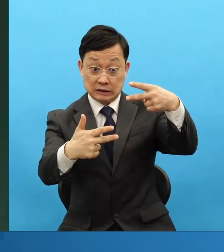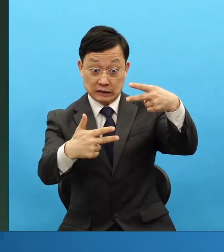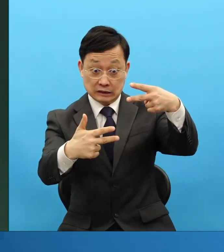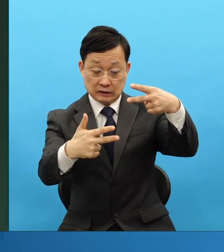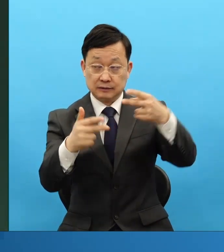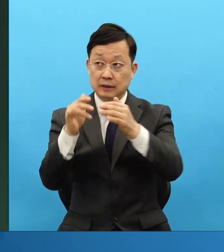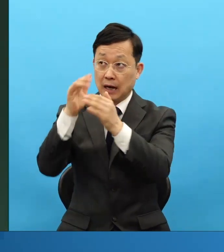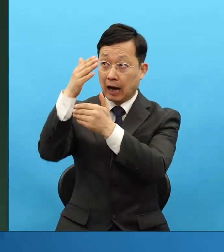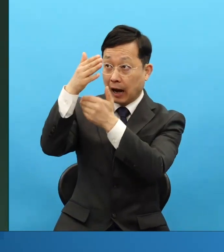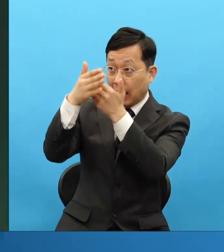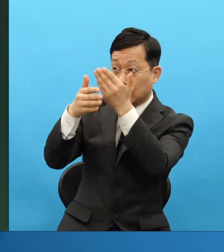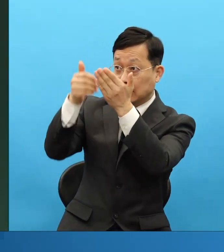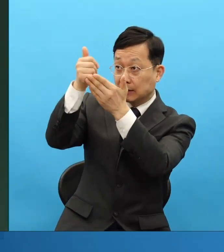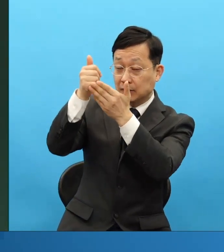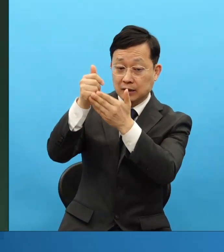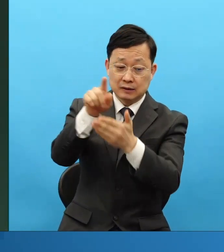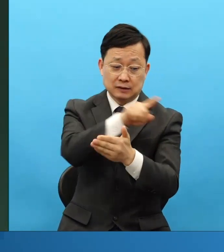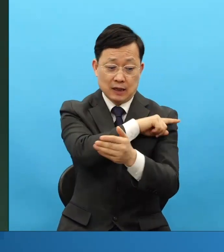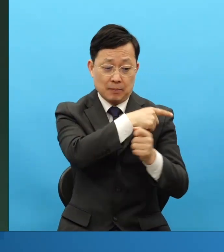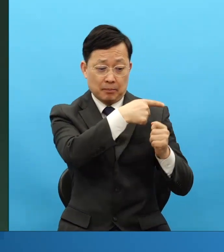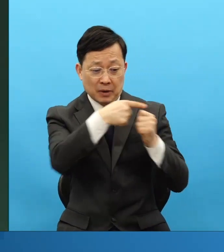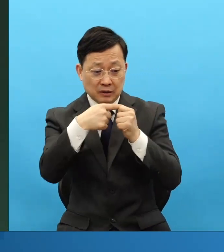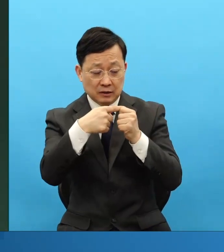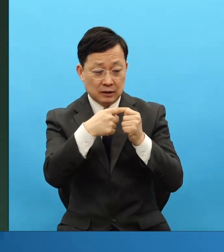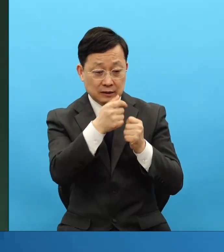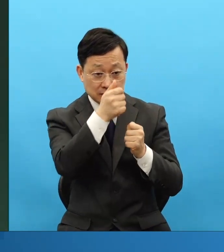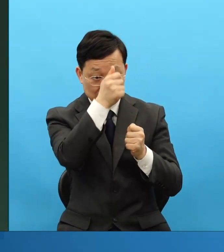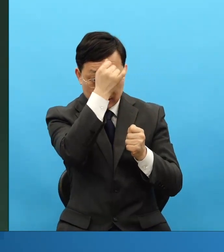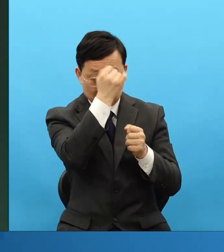하나님이 첫 번째 주신 메시지가 뭡니까?